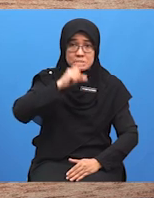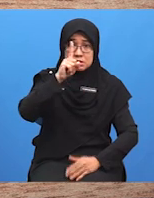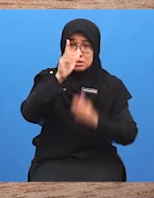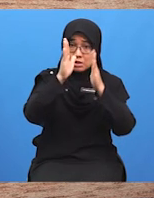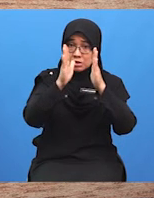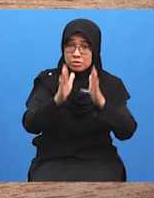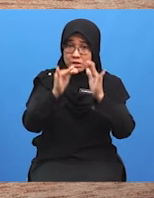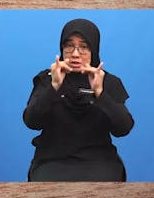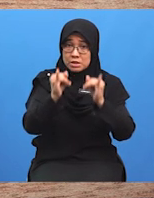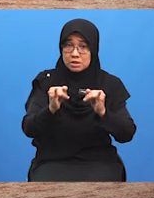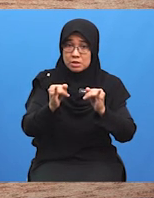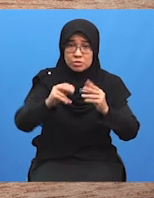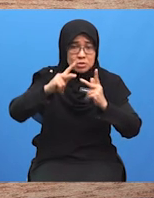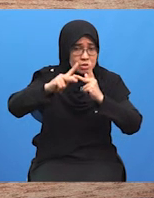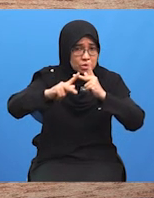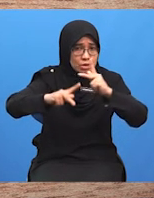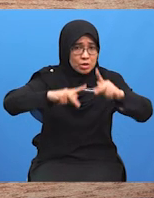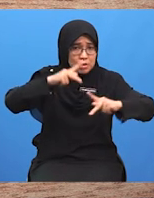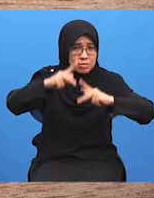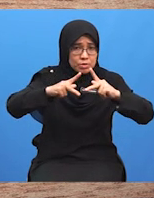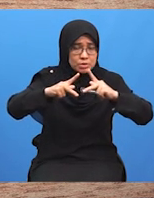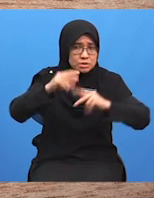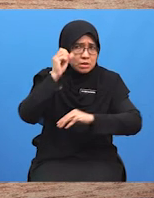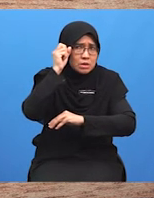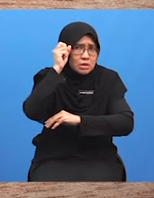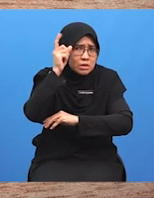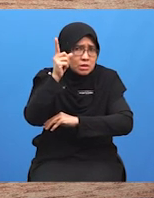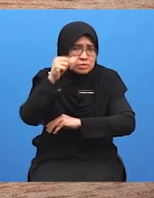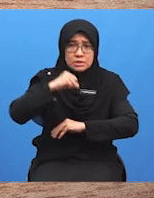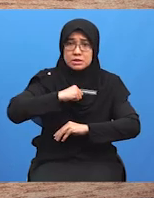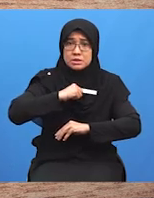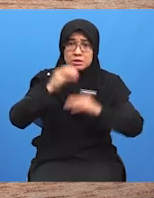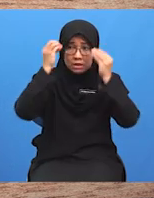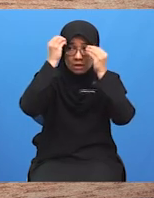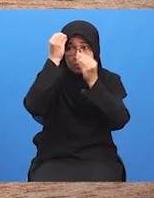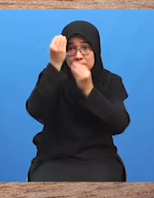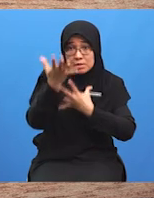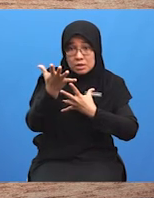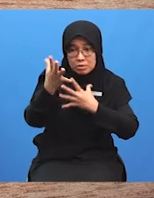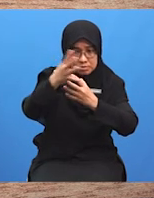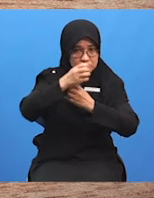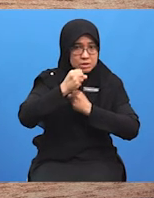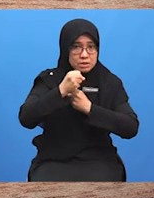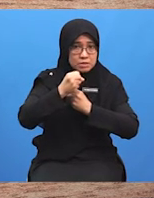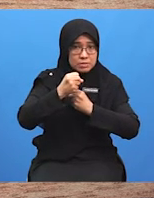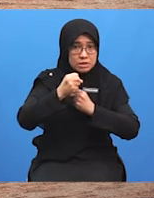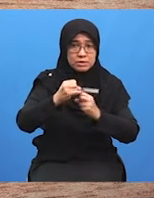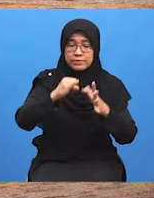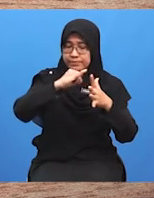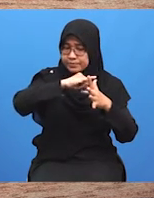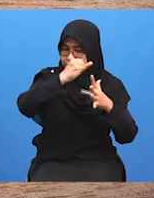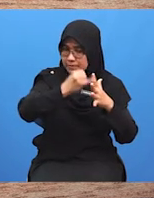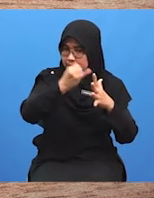individu memproses dan mentaksir sendiri maklumat yang diperoleh Tahap interpersonal